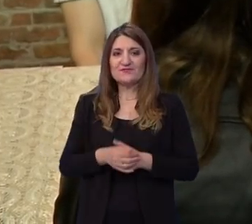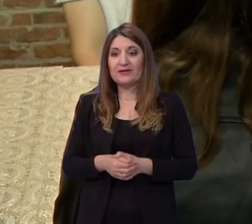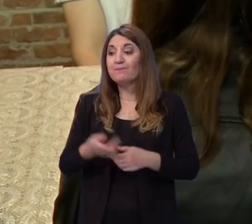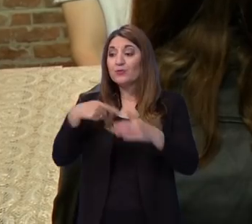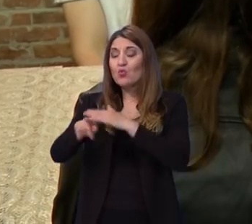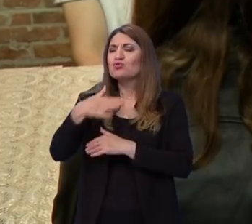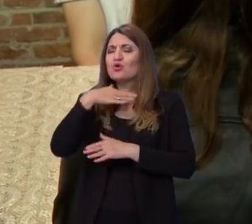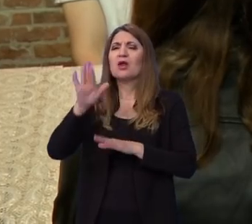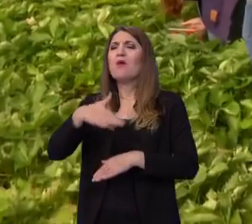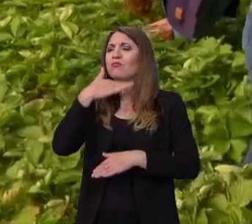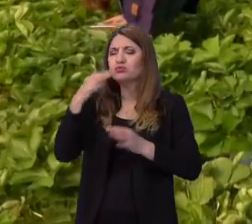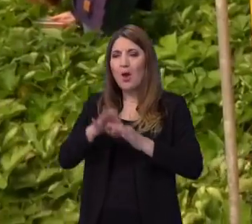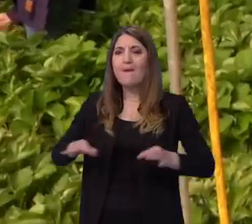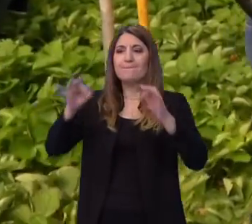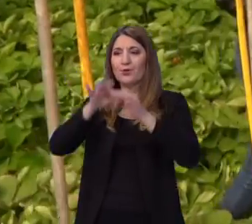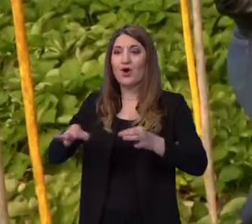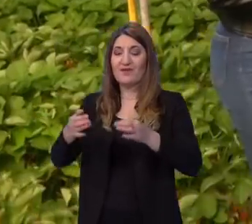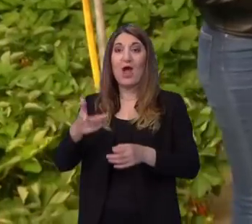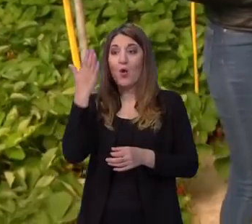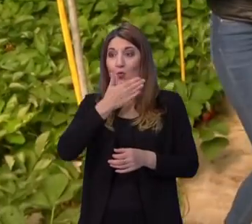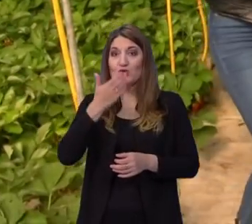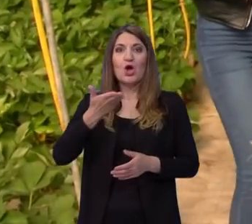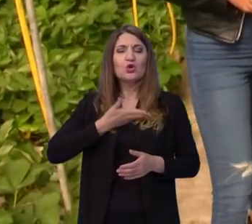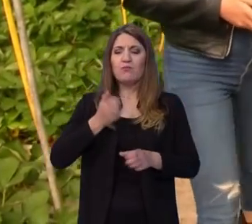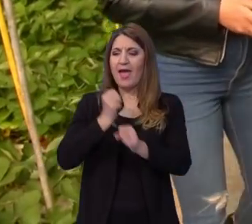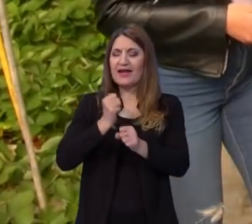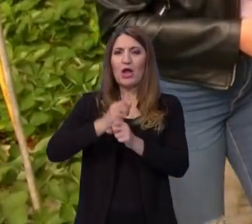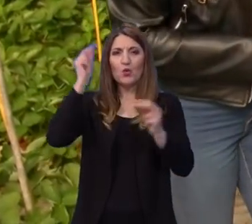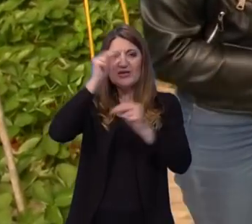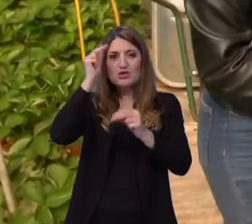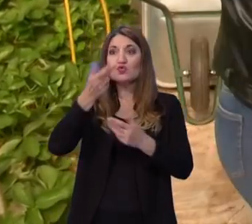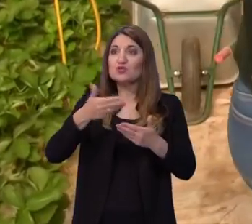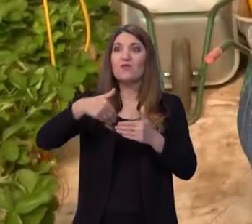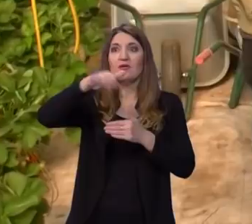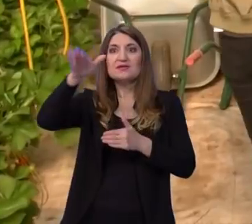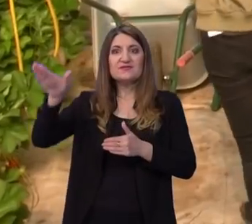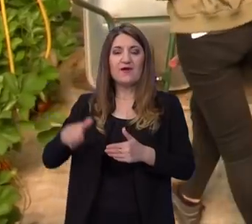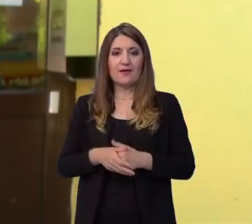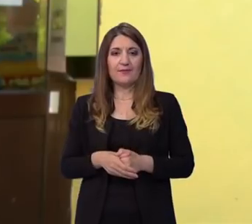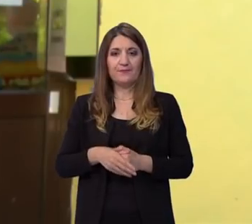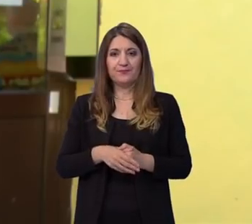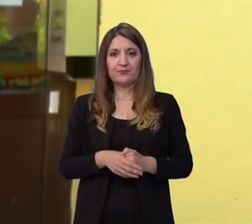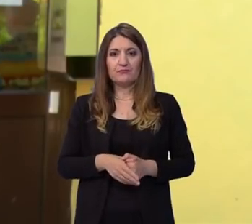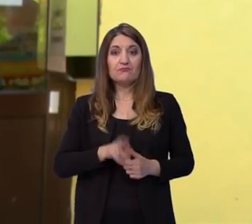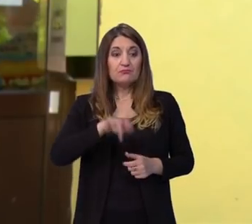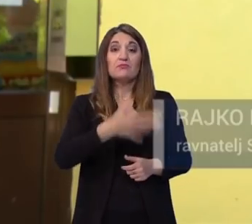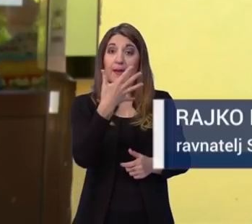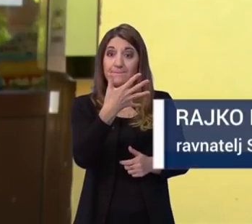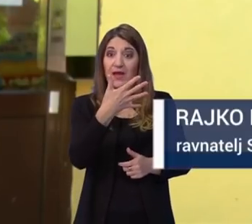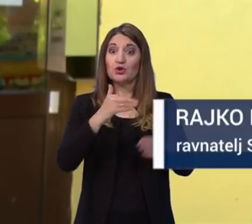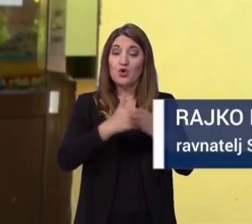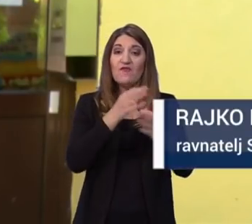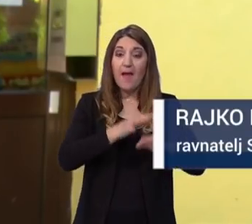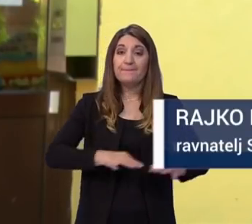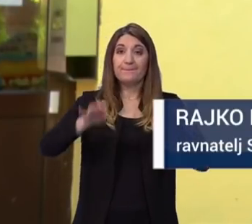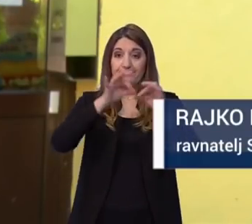provode brojni projekti s pomoću kojih učenici stječu znanja i radno iskustvo u inozemstvu. Aplicirali smo za novih pet projekata u